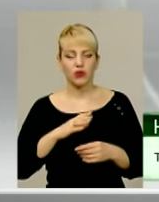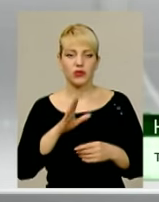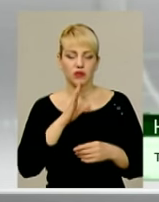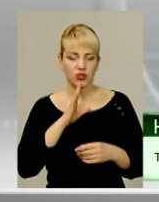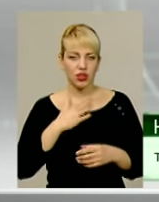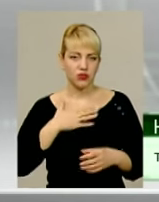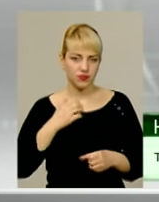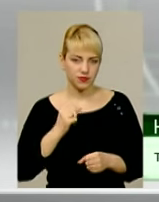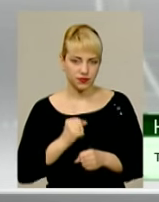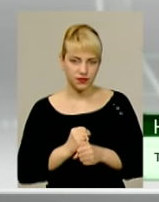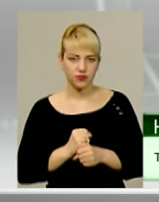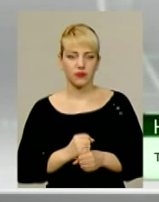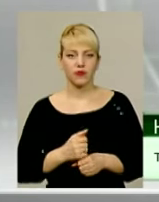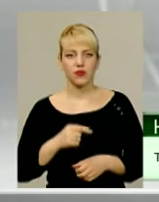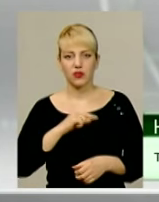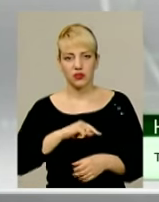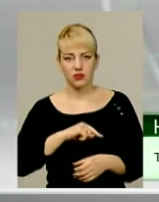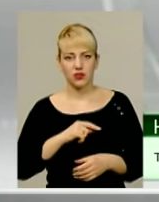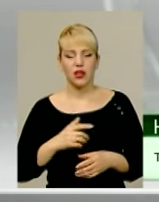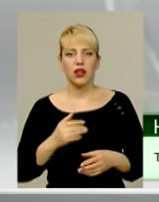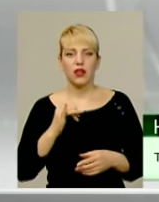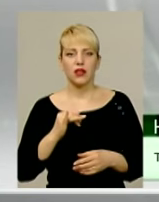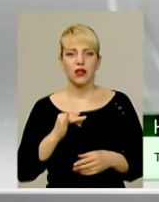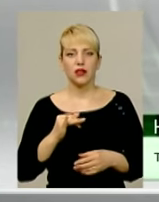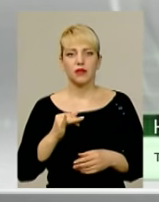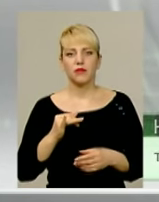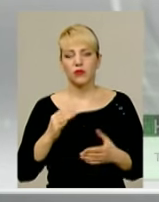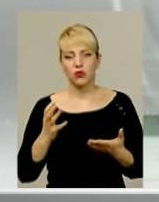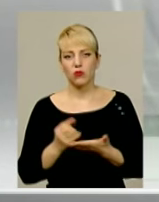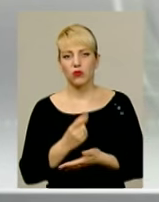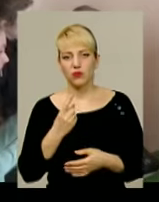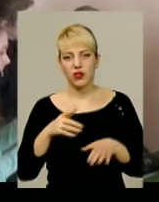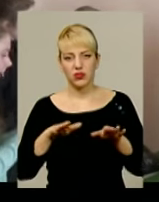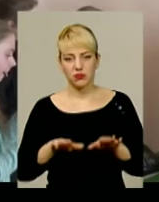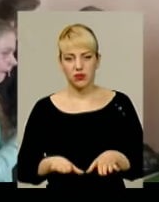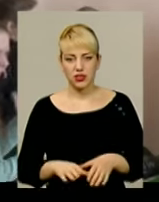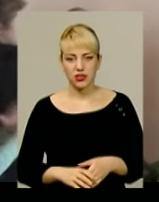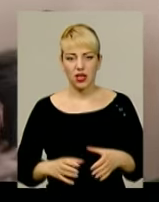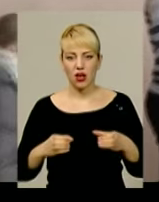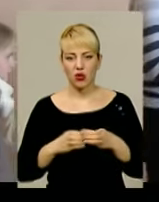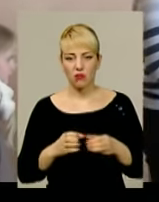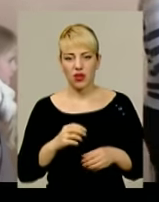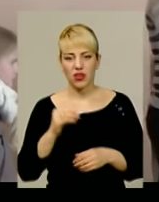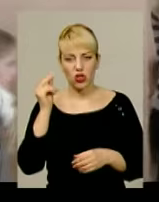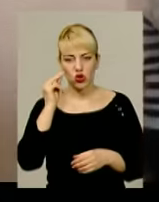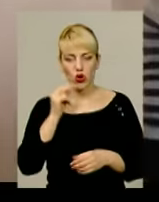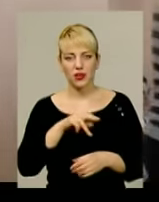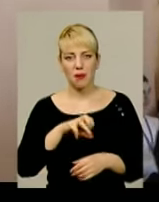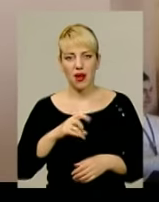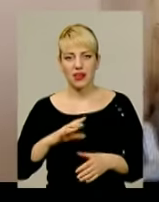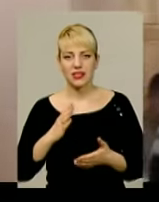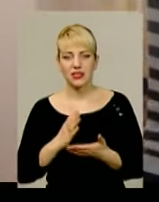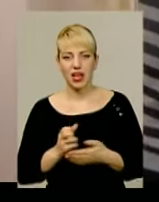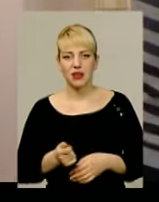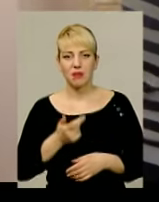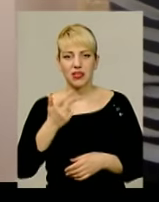зібралися, проявили свій характер, волю до перемоги і здобули перше місце. Команда «Чорна Мелік» стала золотим призером чемпіонату.